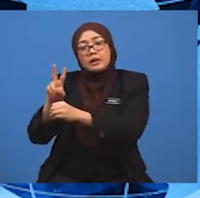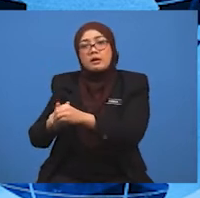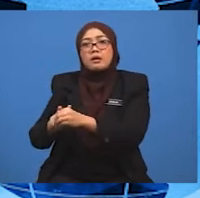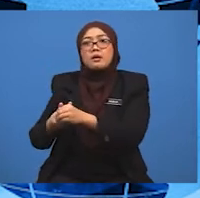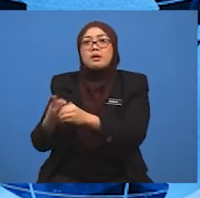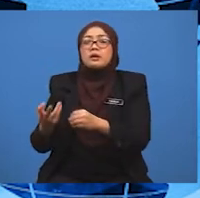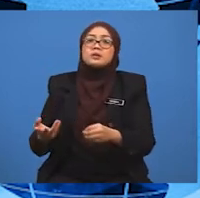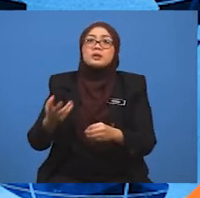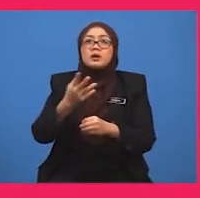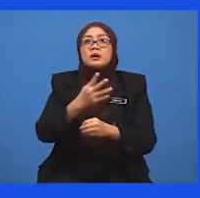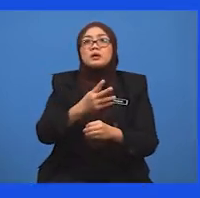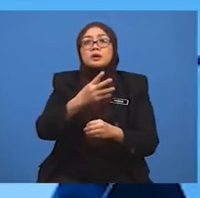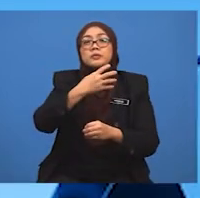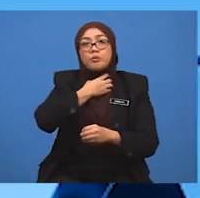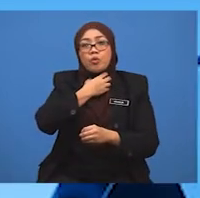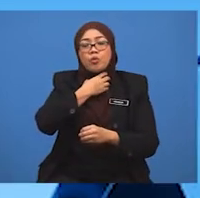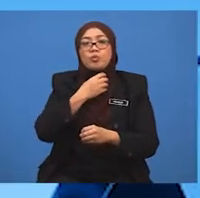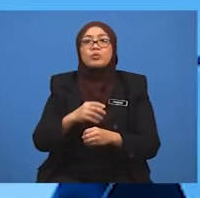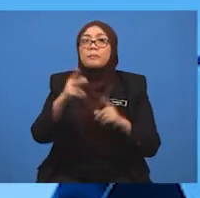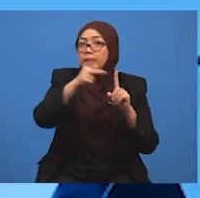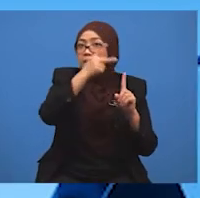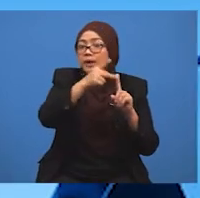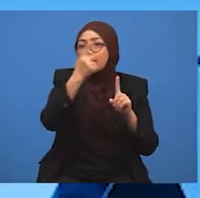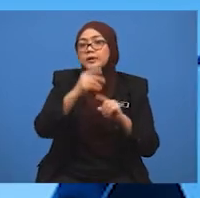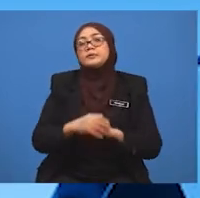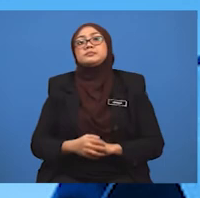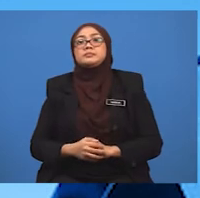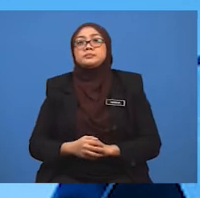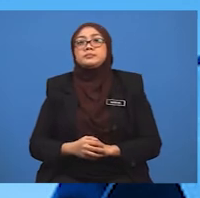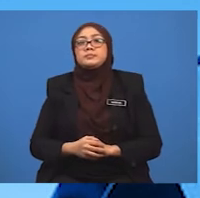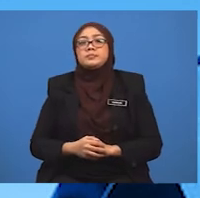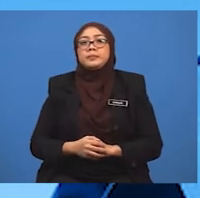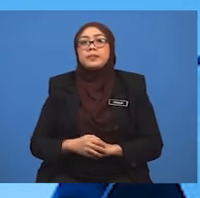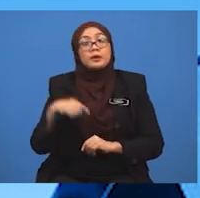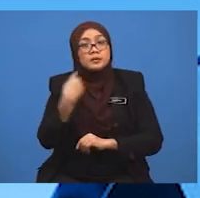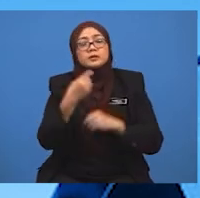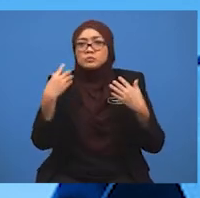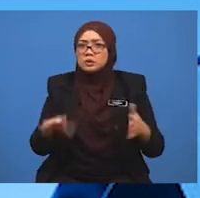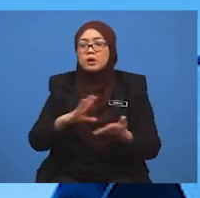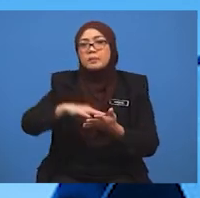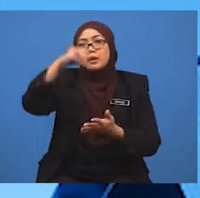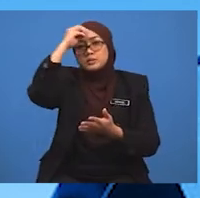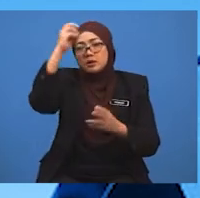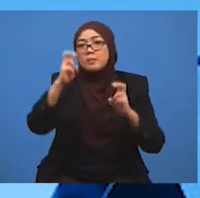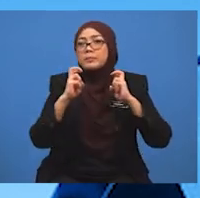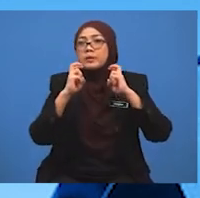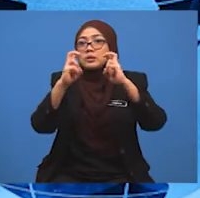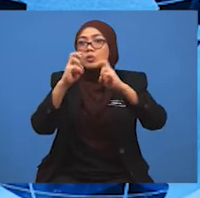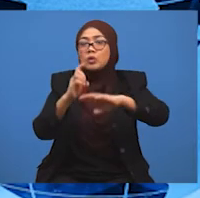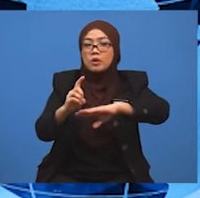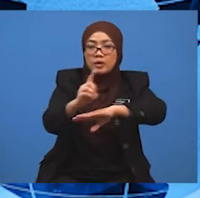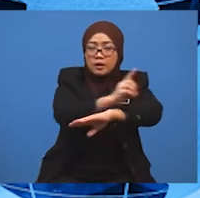Georgetown dan Ipoh. Kita telah selesai mempelajari tajuk pengangkutan darat di Malaysia,